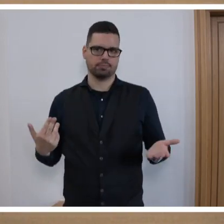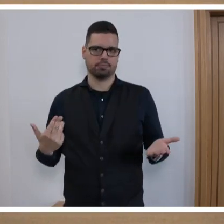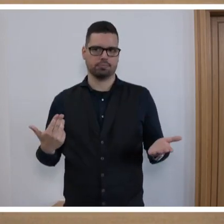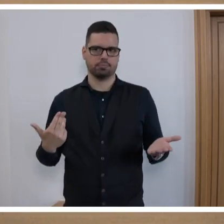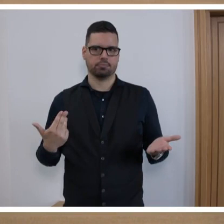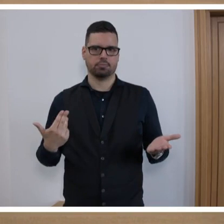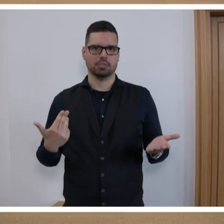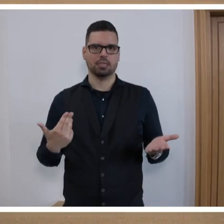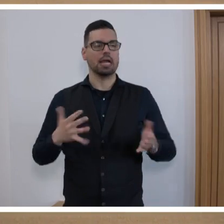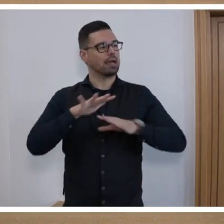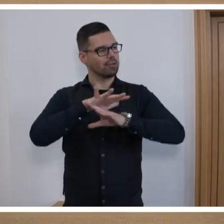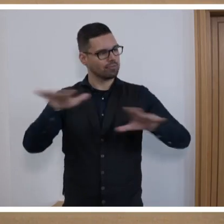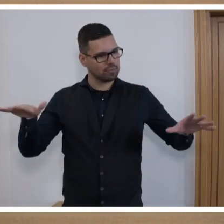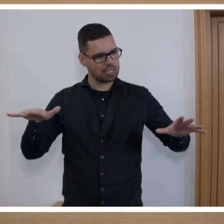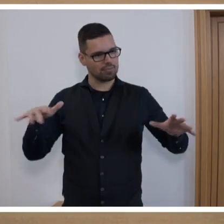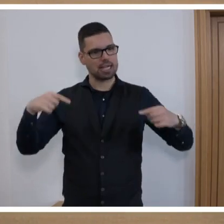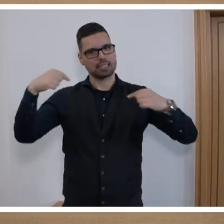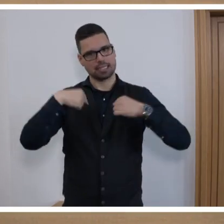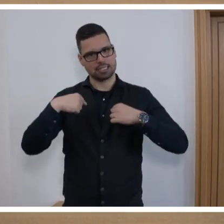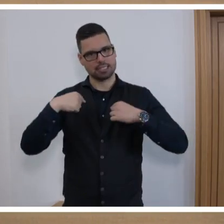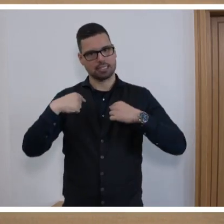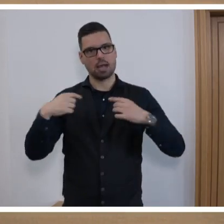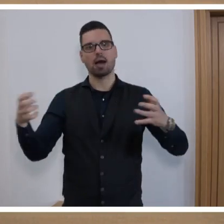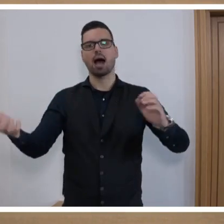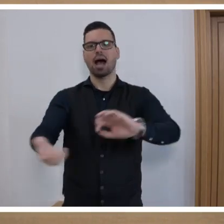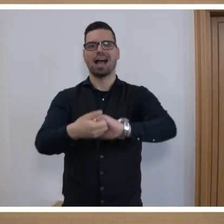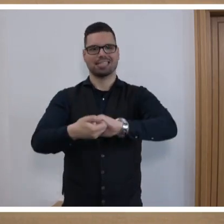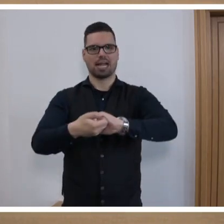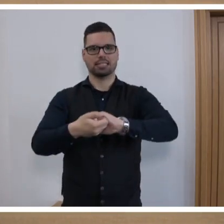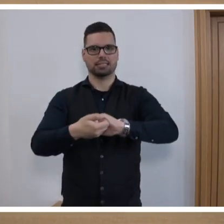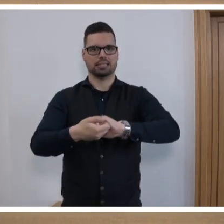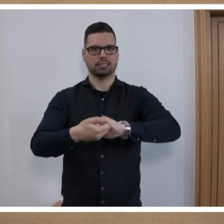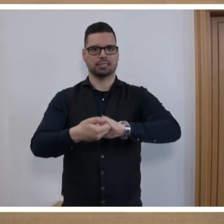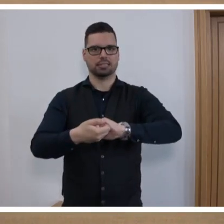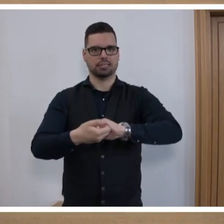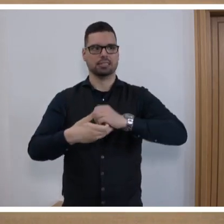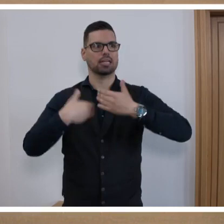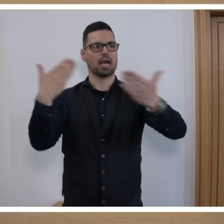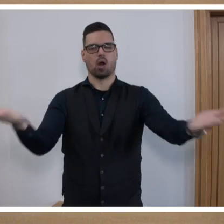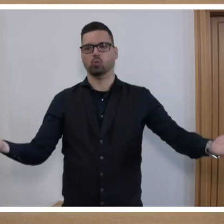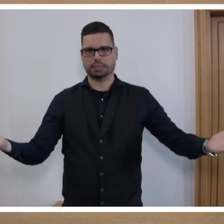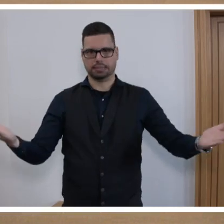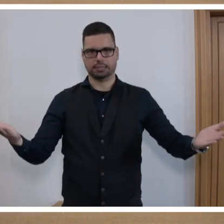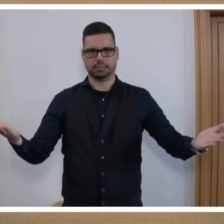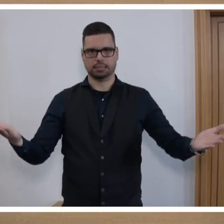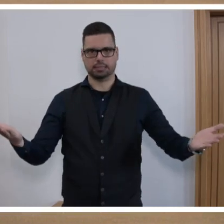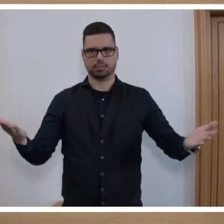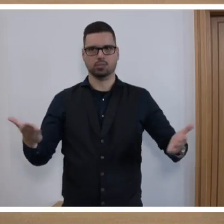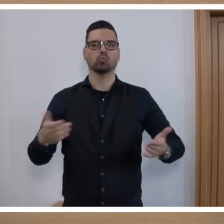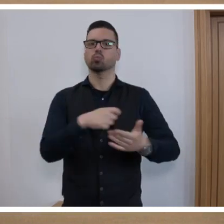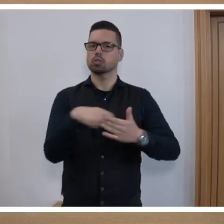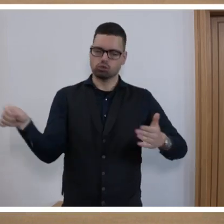Vielfalt nach innen, aber Einheit nach außen. Das ist von den Vorrednern auch schon gesagt worden. Ich möchte das nur